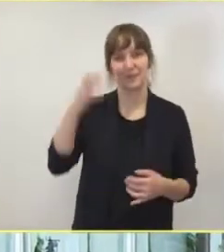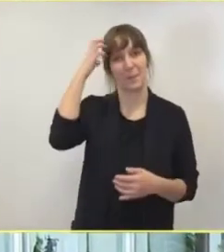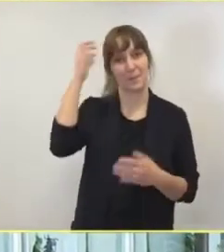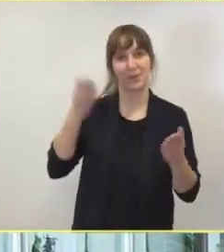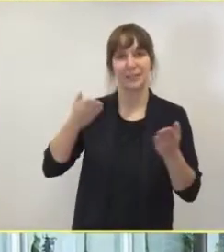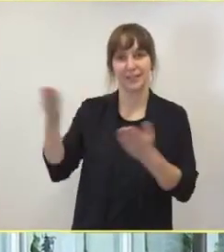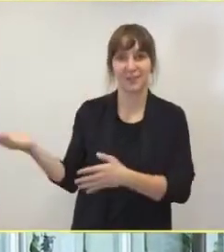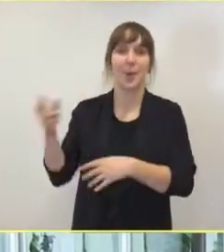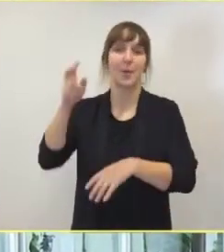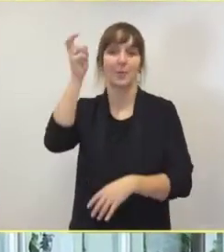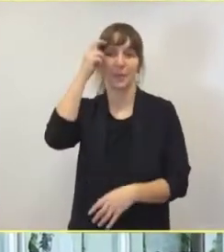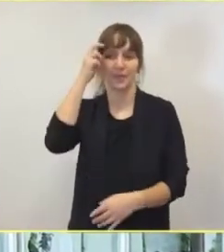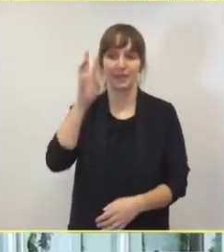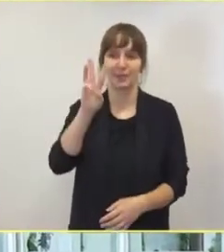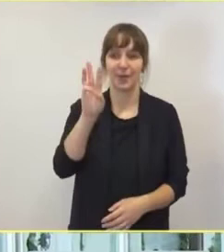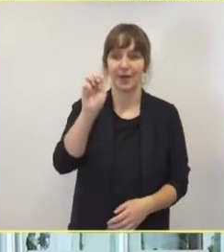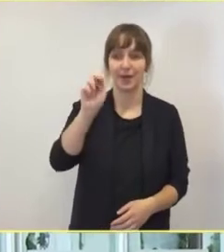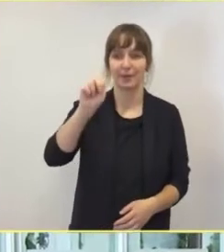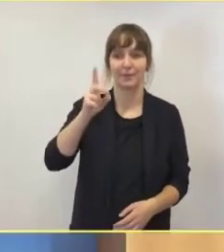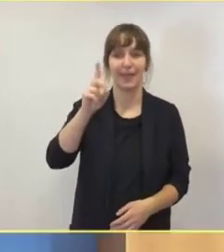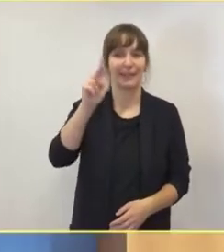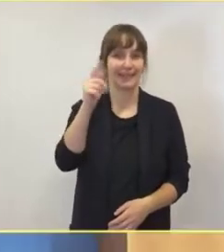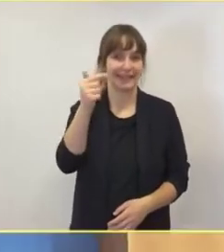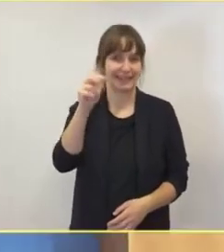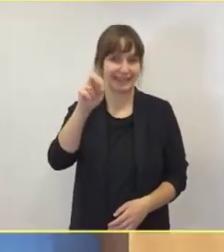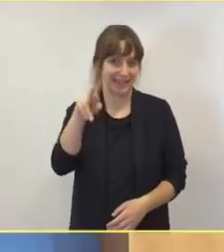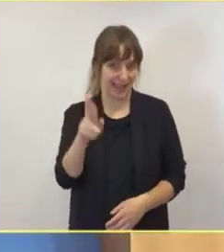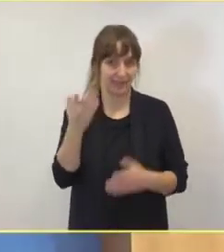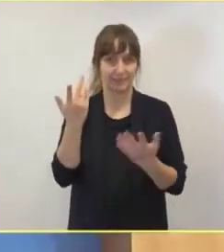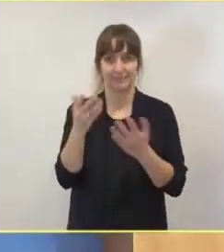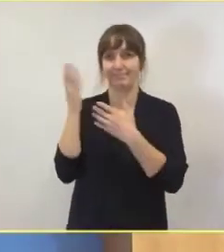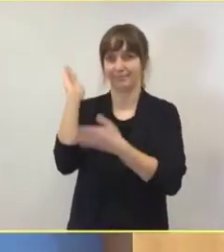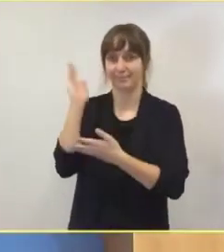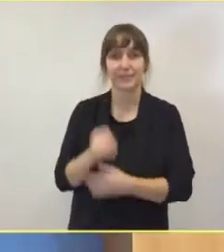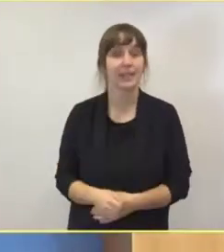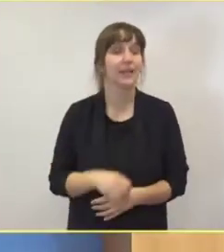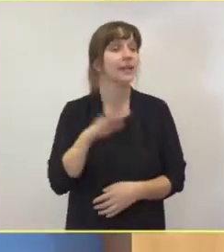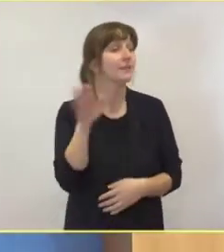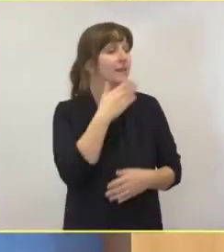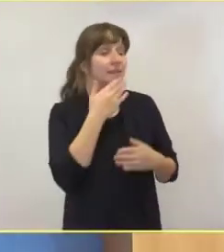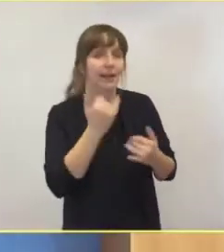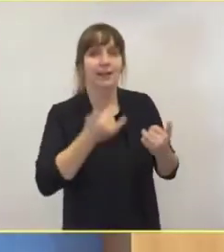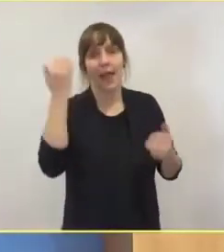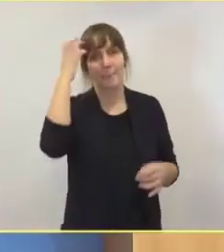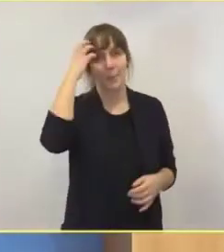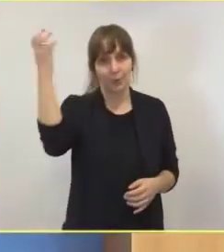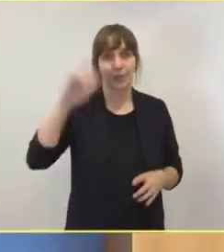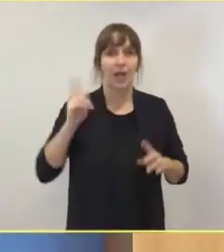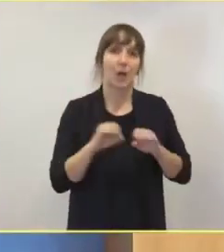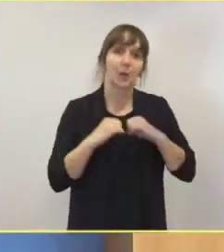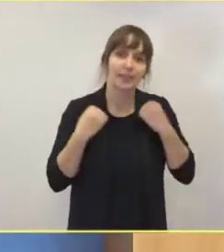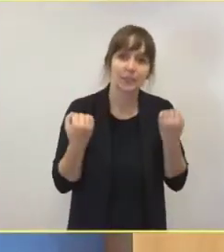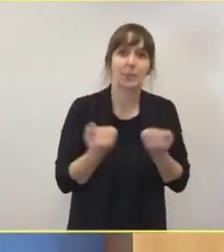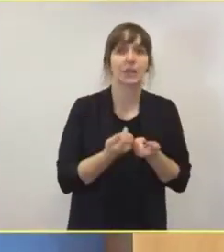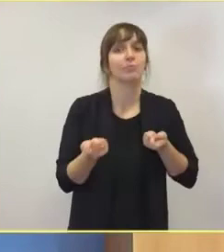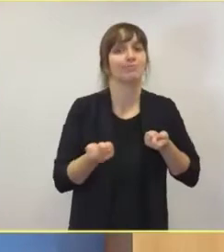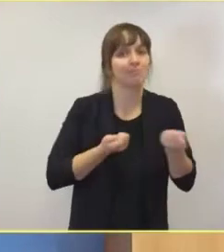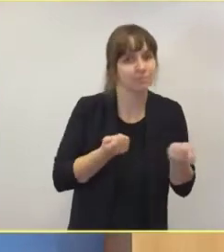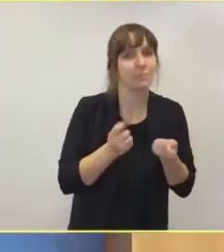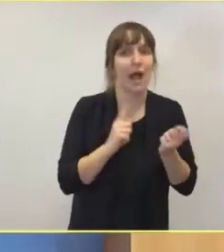Frau Wiefers. Ja, in München ist die Lage auch angespannt, wenn auch noch unter Kontrolle.